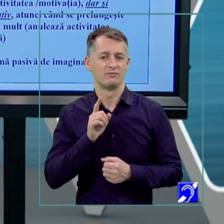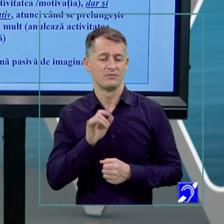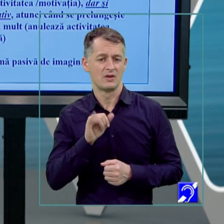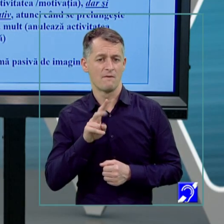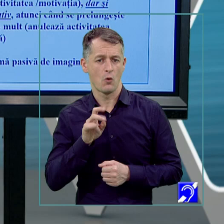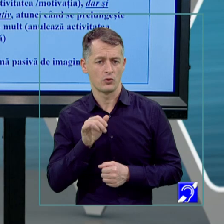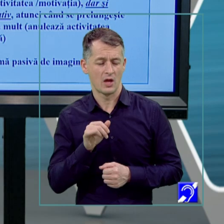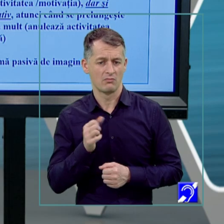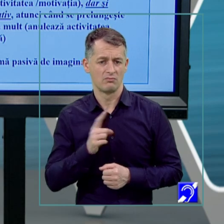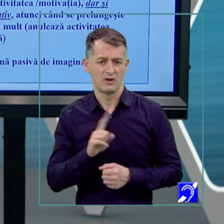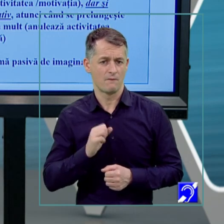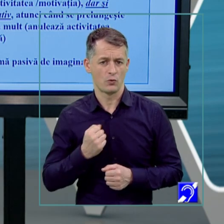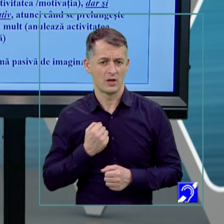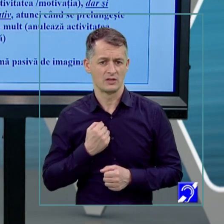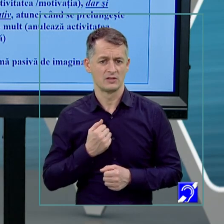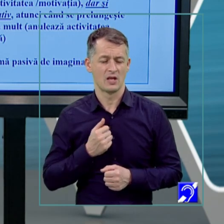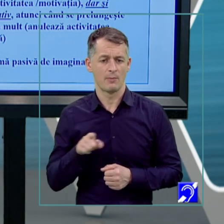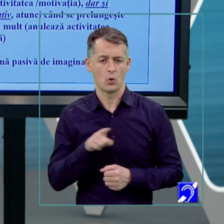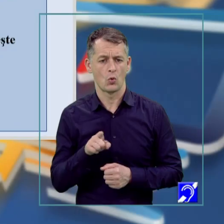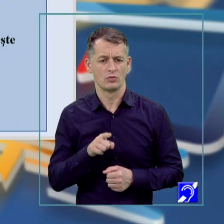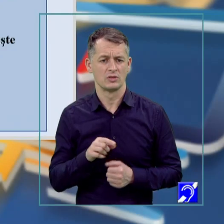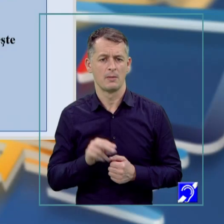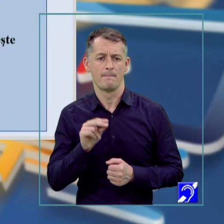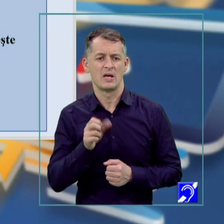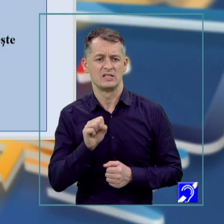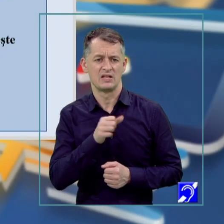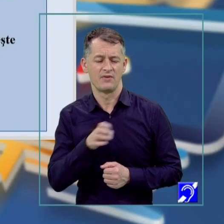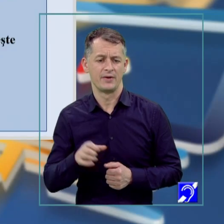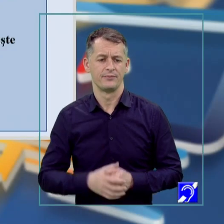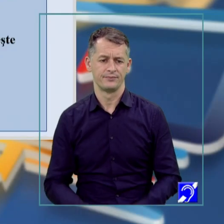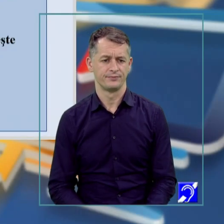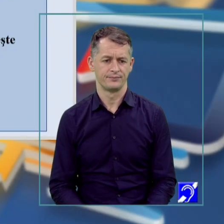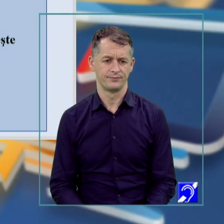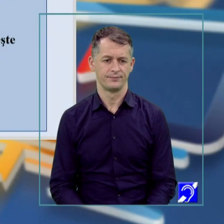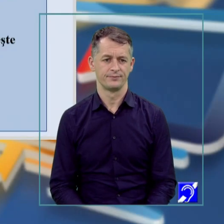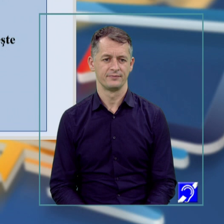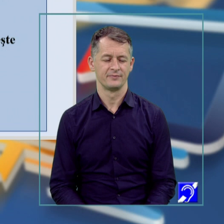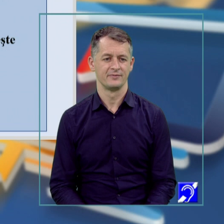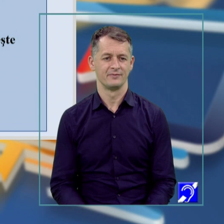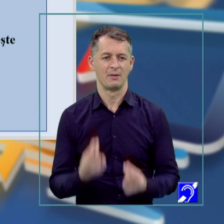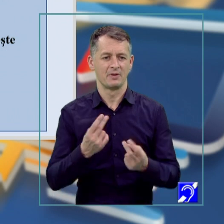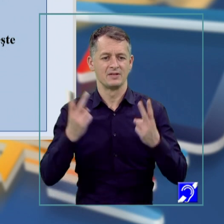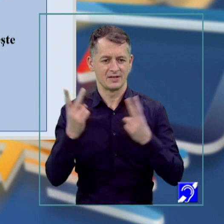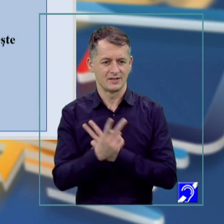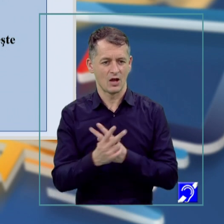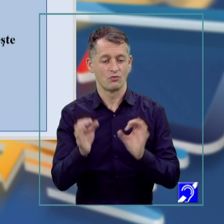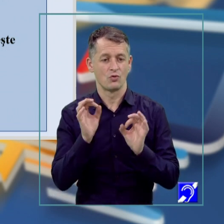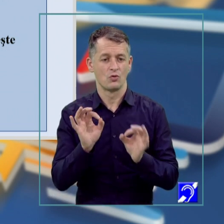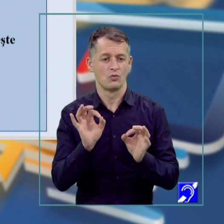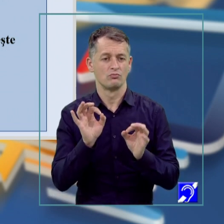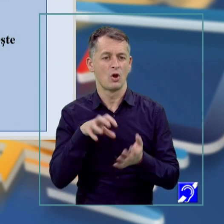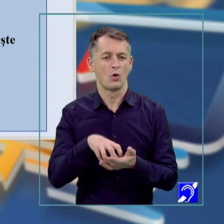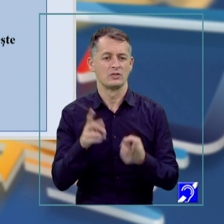ambele sunt forme pasive de imaginație, se vede foarte clar, da? Bineînțeles că au roluri foarte speciale în viața noastră.